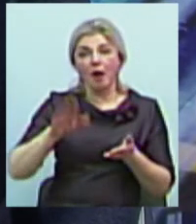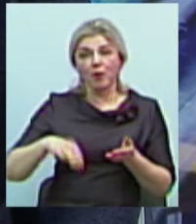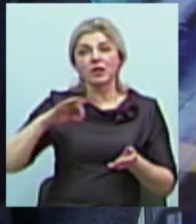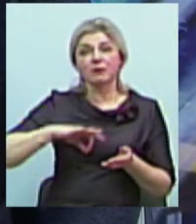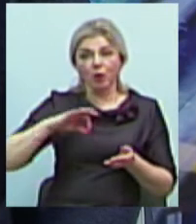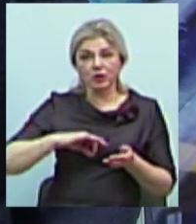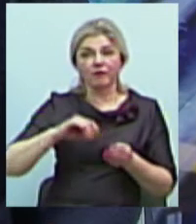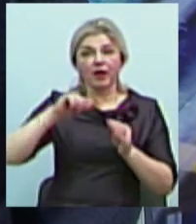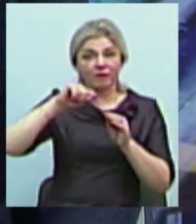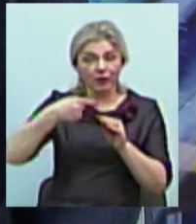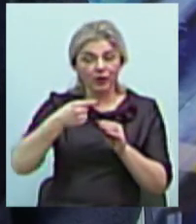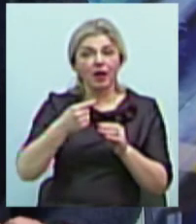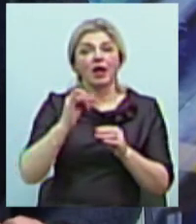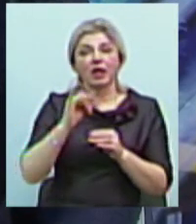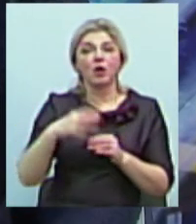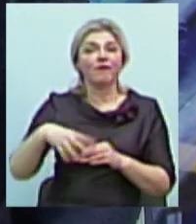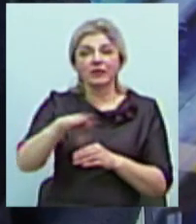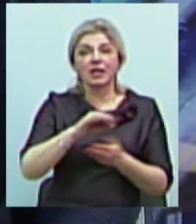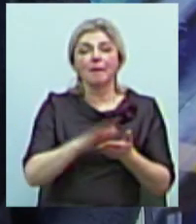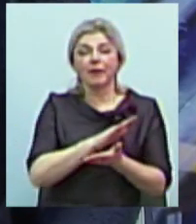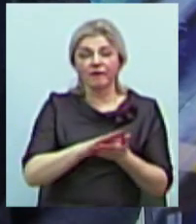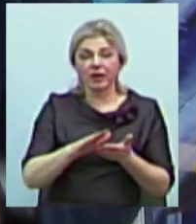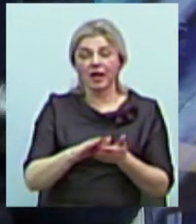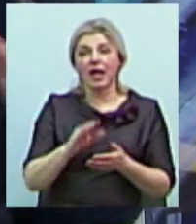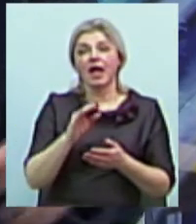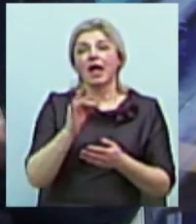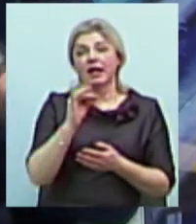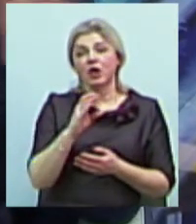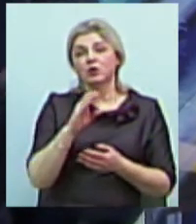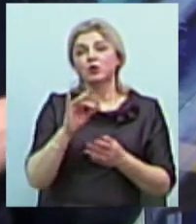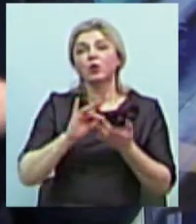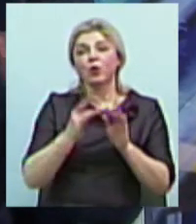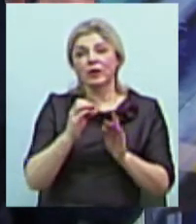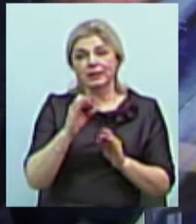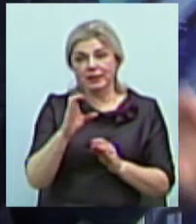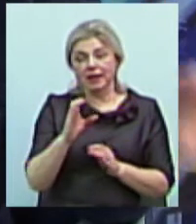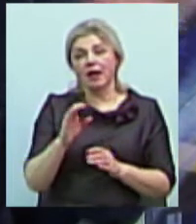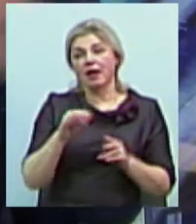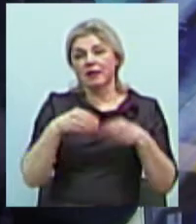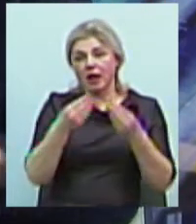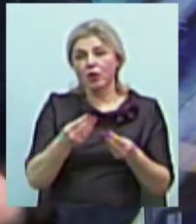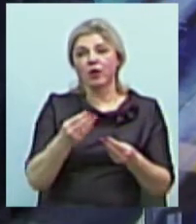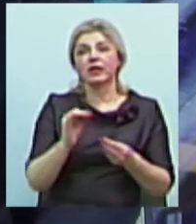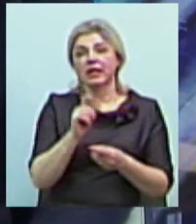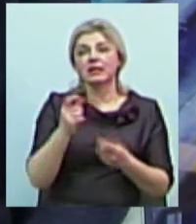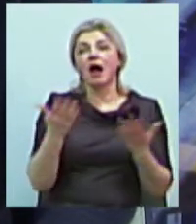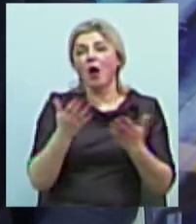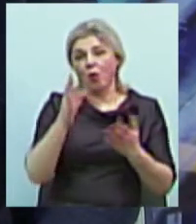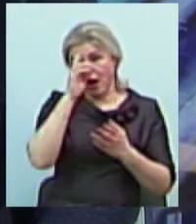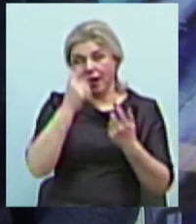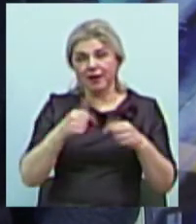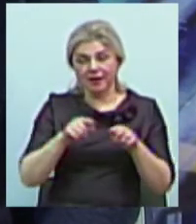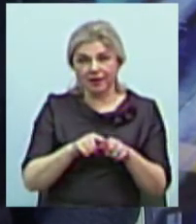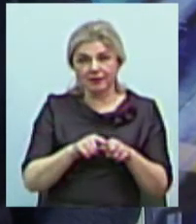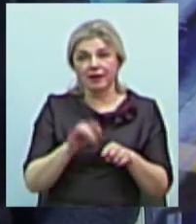VPN, але усі безкоштовні VPN-ресурси дають якийсь рандомної країни, якусь там Самоа, може там Гаїті і так далі.